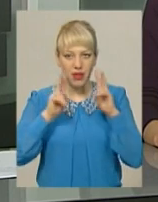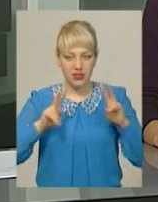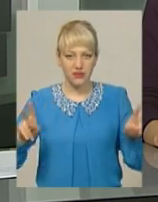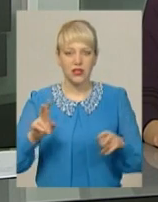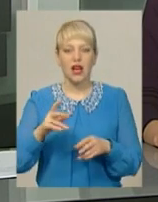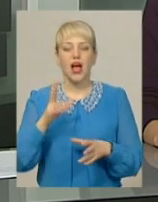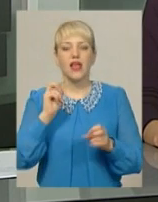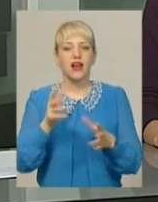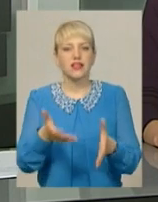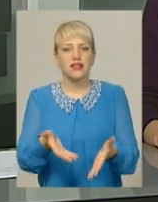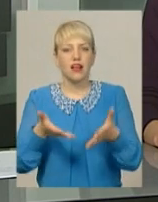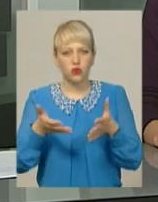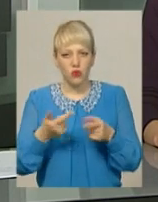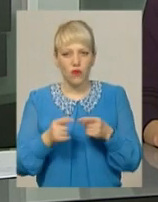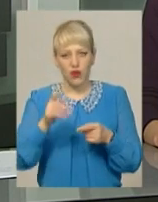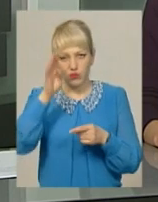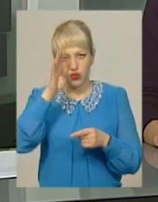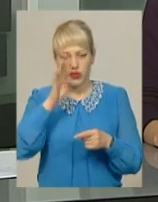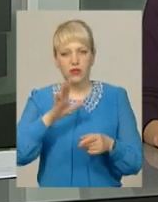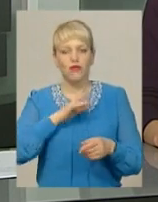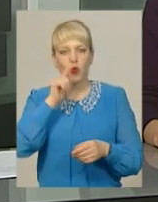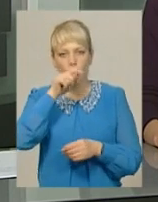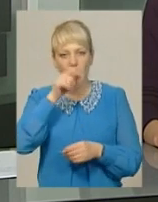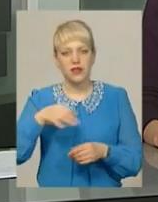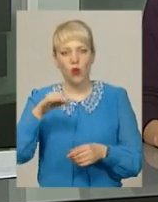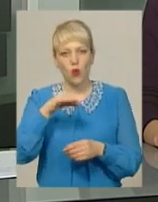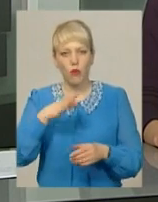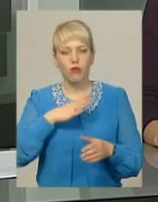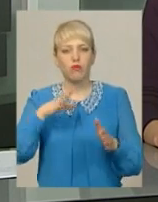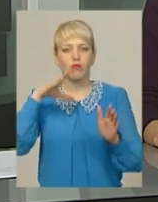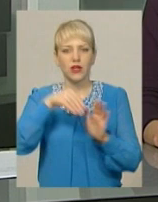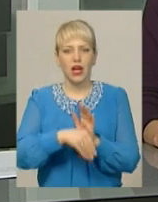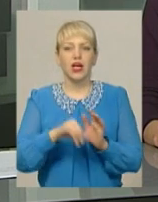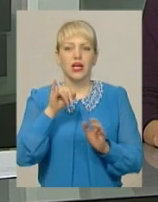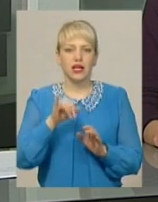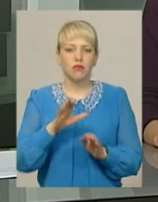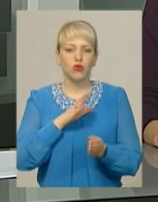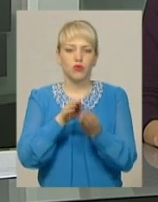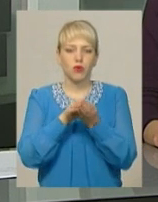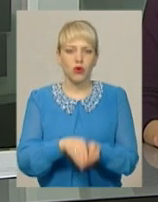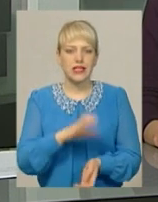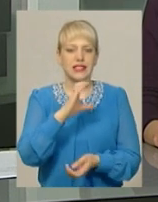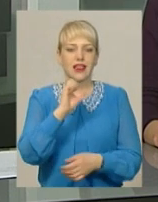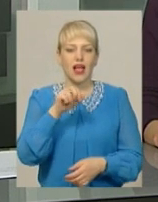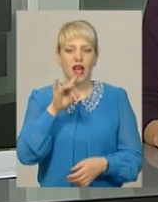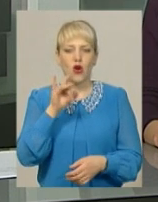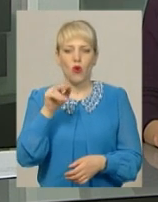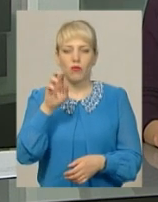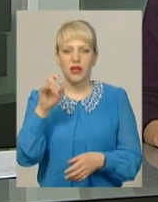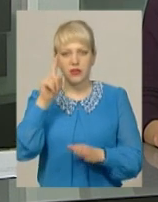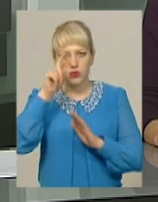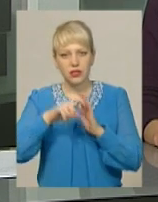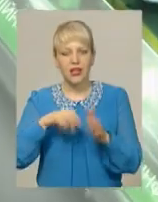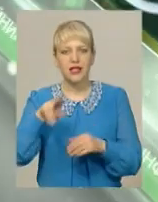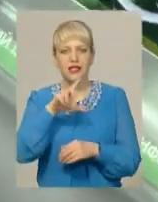чоловік загинув у бою біля села Цвітній Піски Луганської області. Був похований у Старобільську. Ідентифікували його за експертизою ДНК.